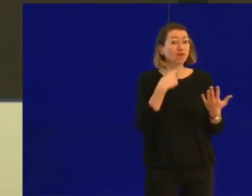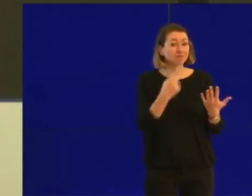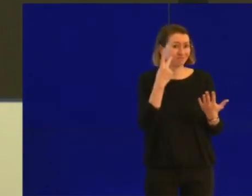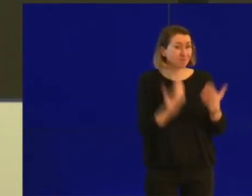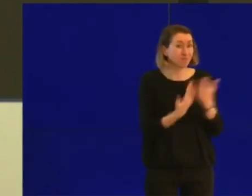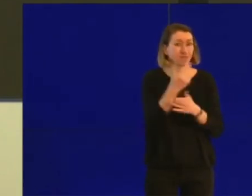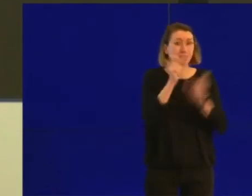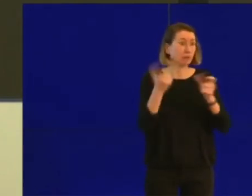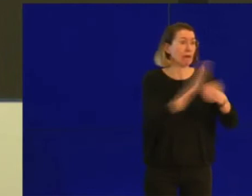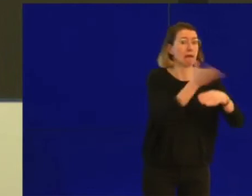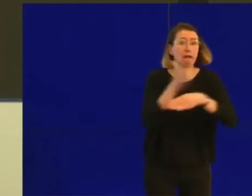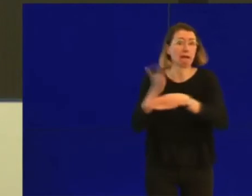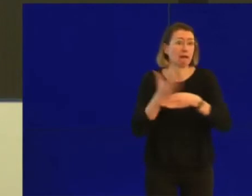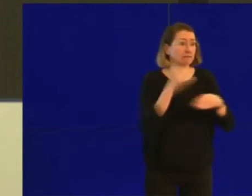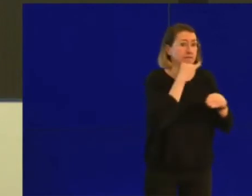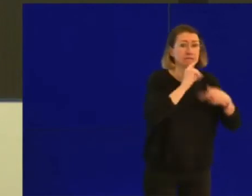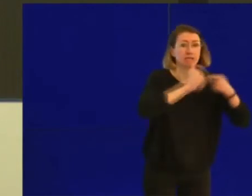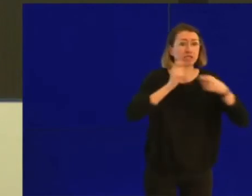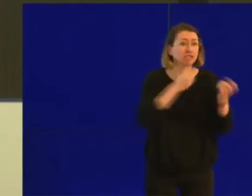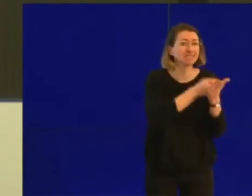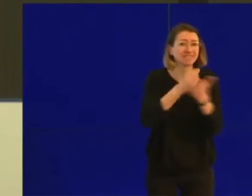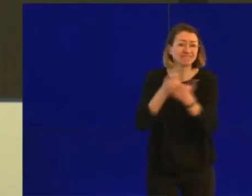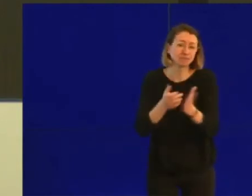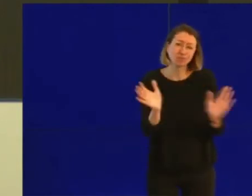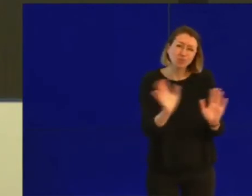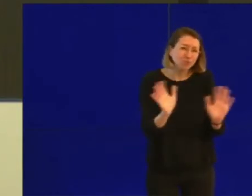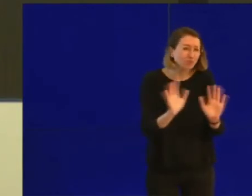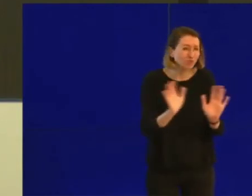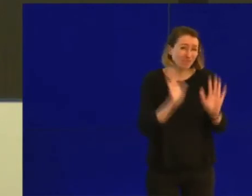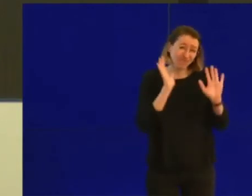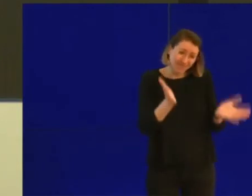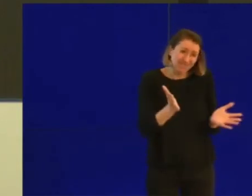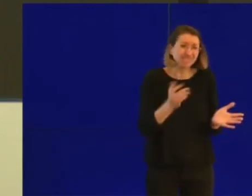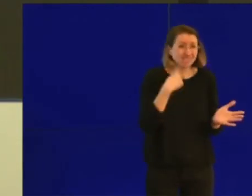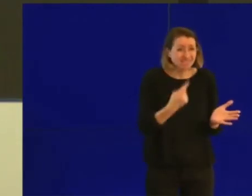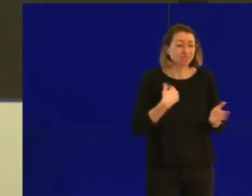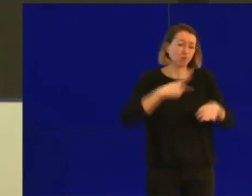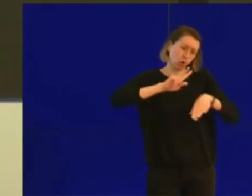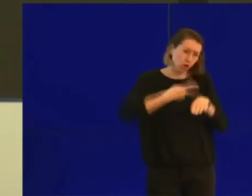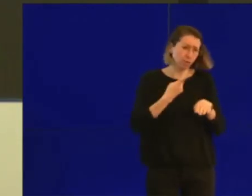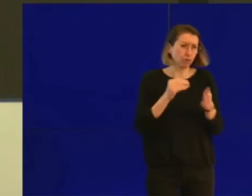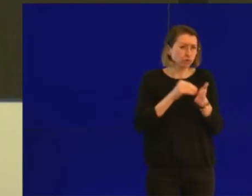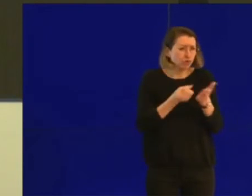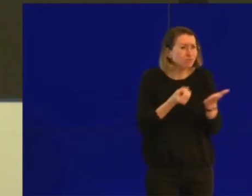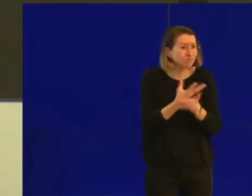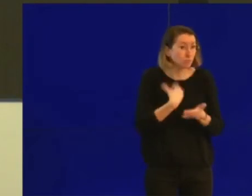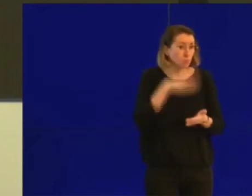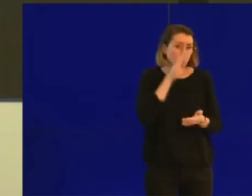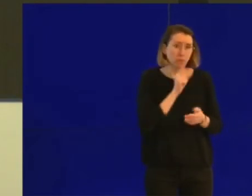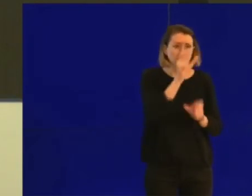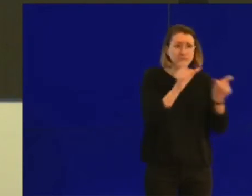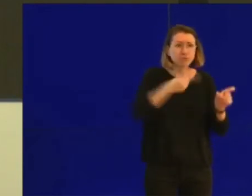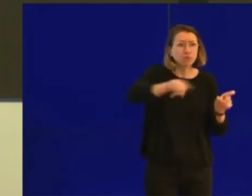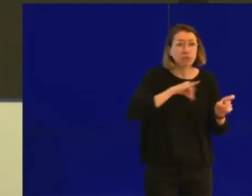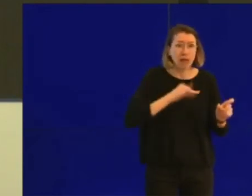Alors, on vous l'a expliqué depuis plusieurs jours, on pense qu'il faut encore vous l'expliquer. C'est compréhensible de vouloir aller faire des courses et